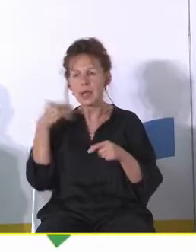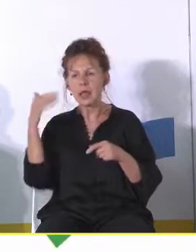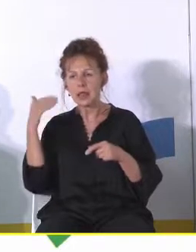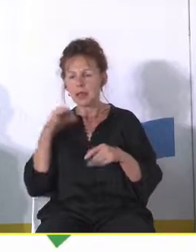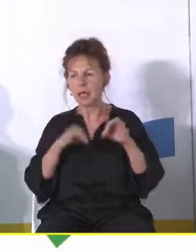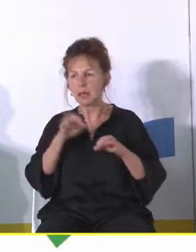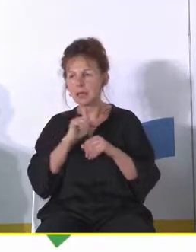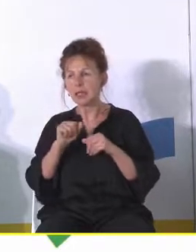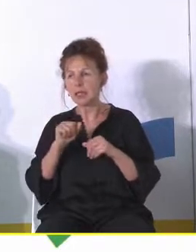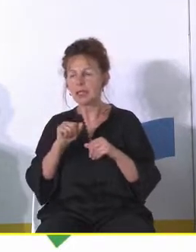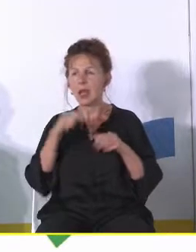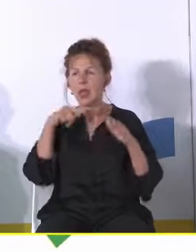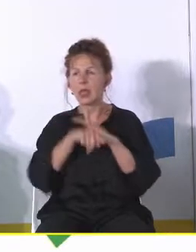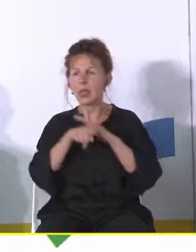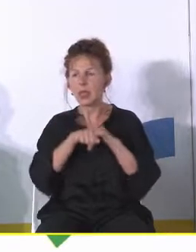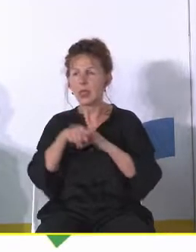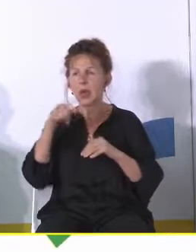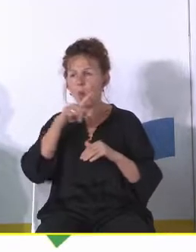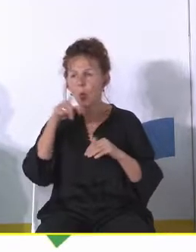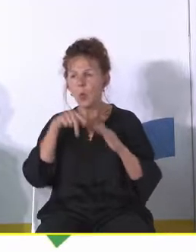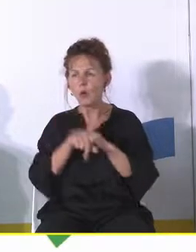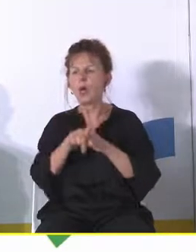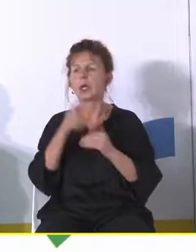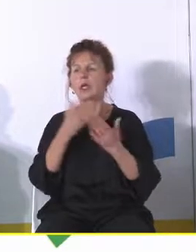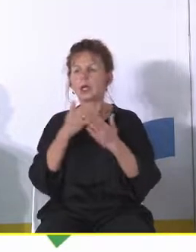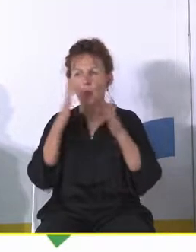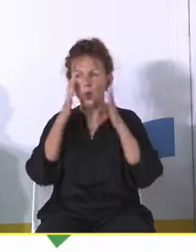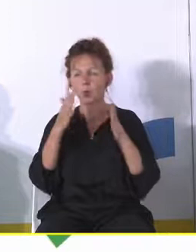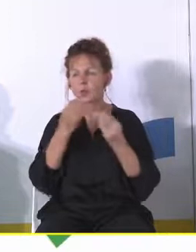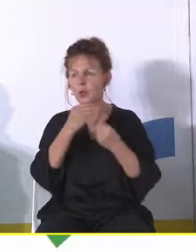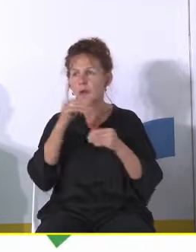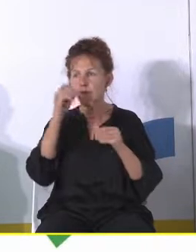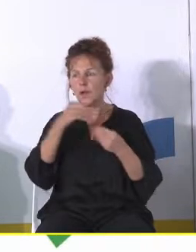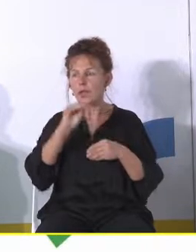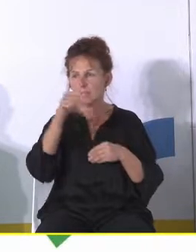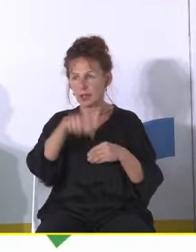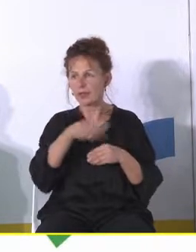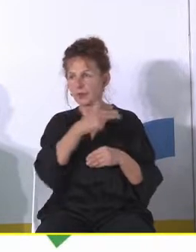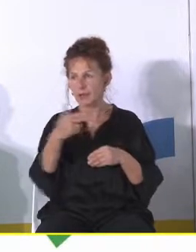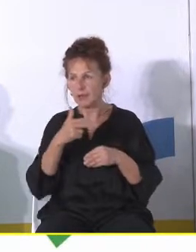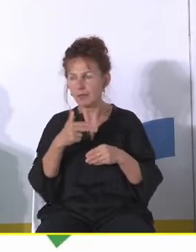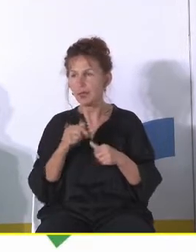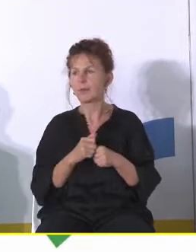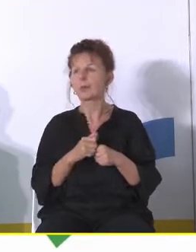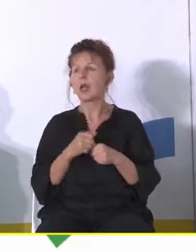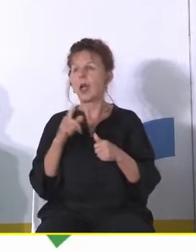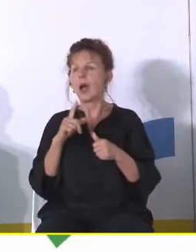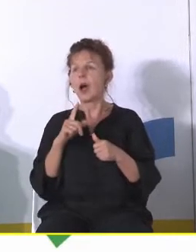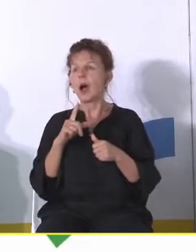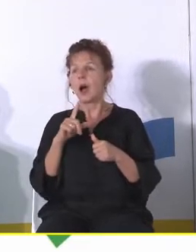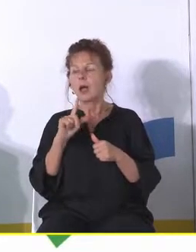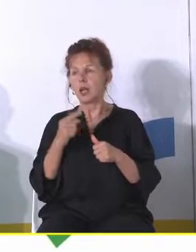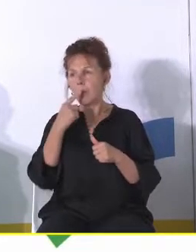jednak okresie funkcjonowania rodziny gdzie te jeszcze decyzje prokreacyjne mogą zaistnieć tak i ja